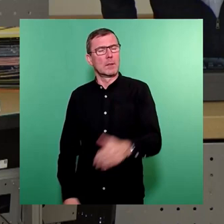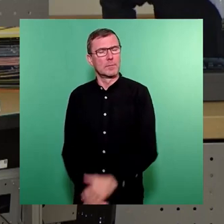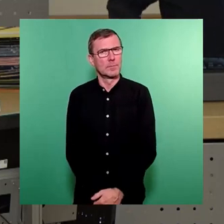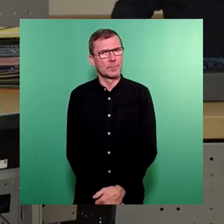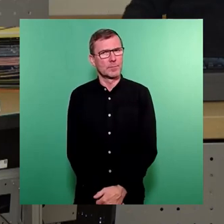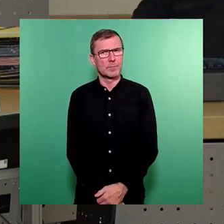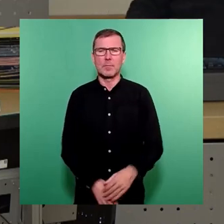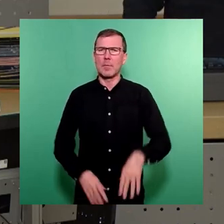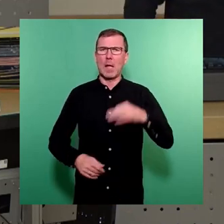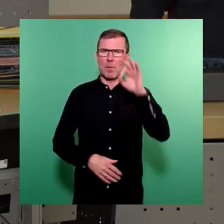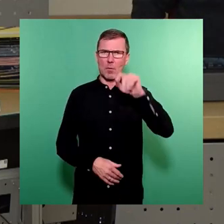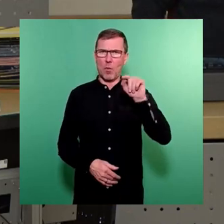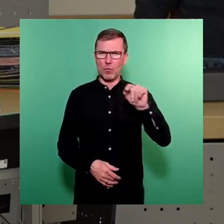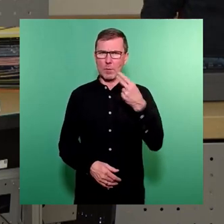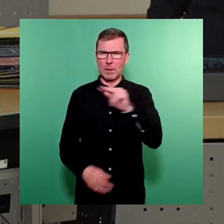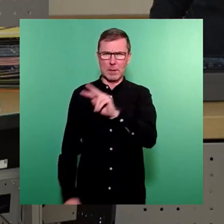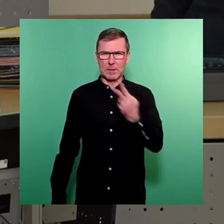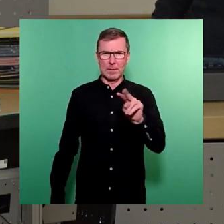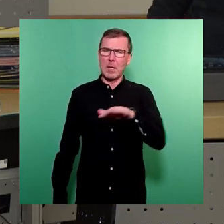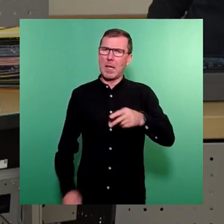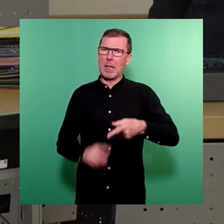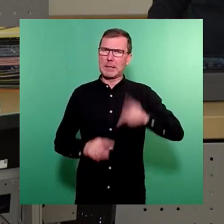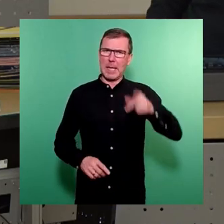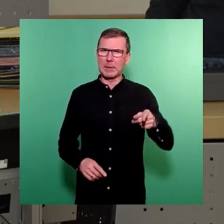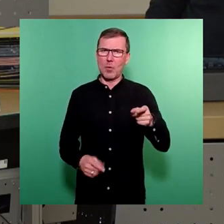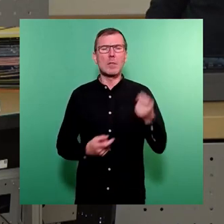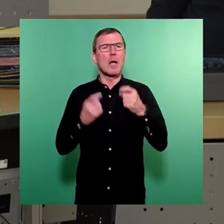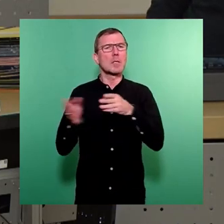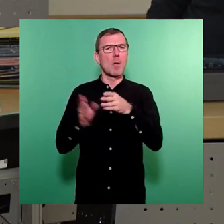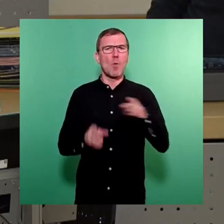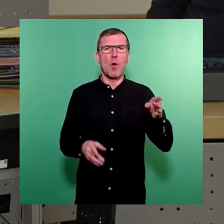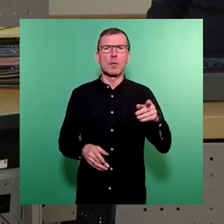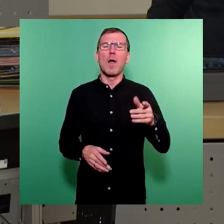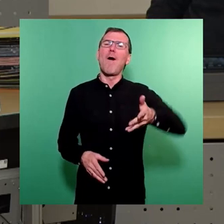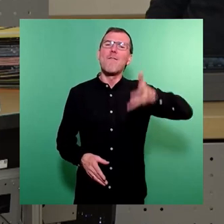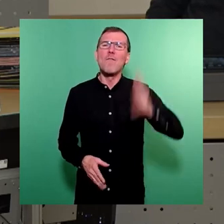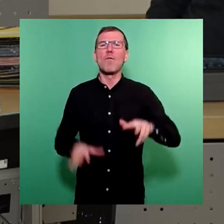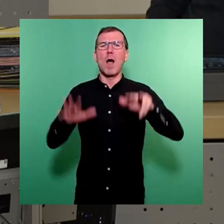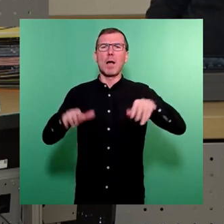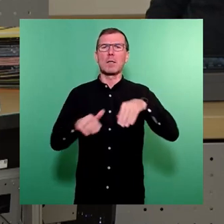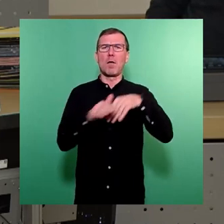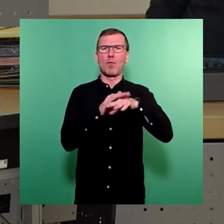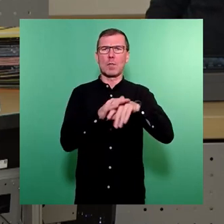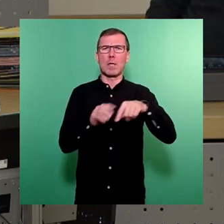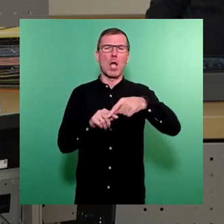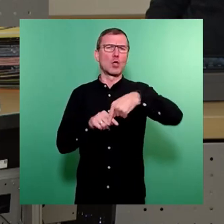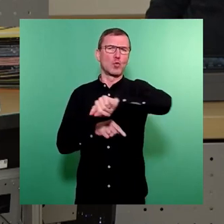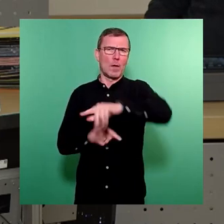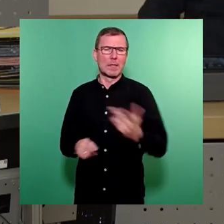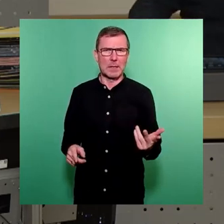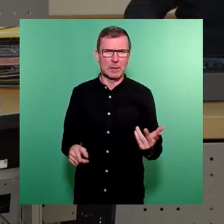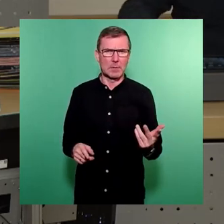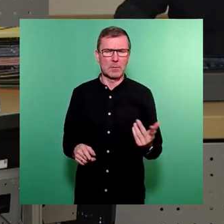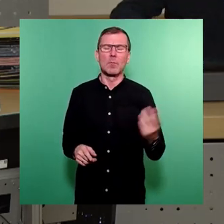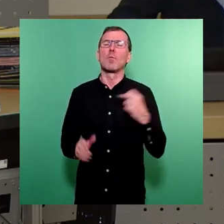Seit Anfang Oktober 2022 hat die Landesdirektion der Ausländerbehörde Dresden 518 Flüchtlinge zugewiesen. Sie stammen vorwiegend